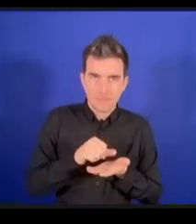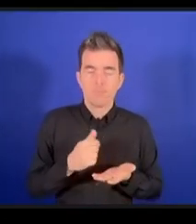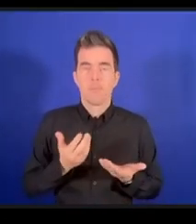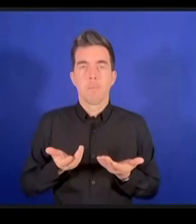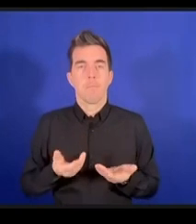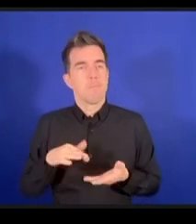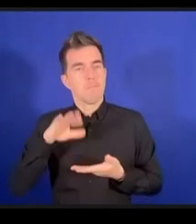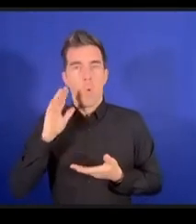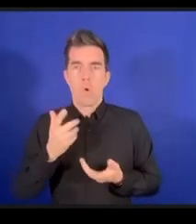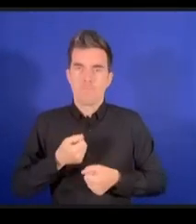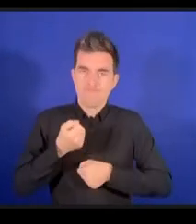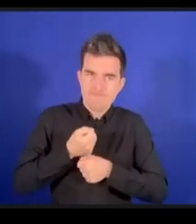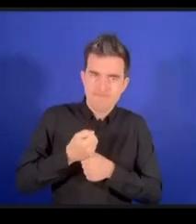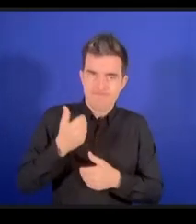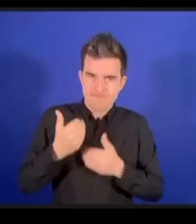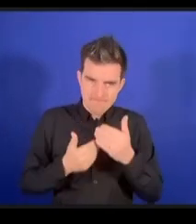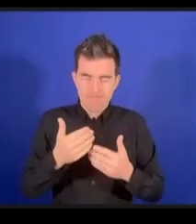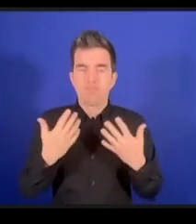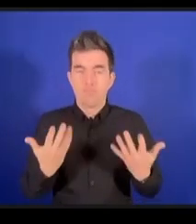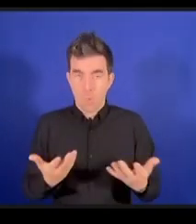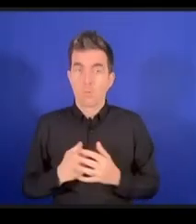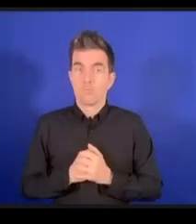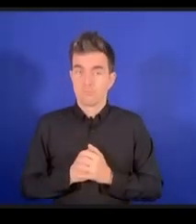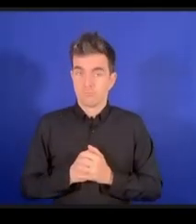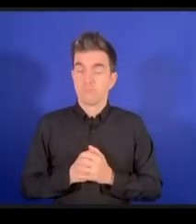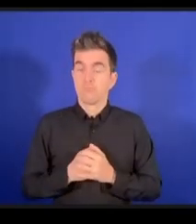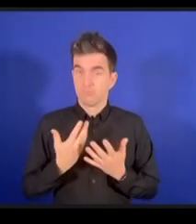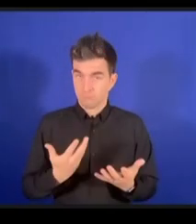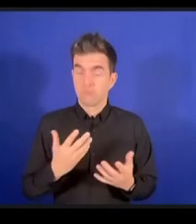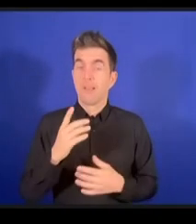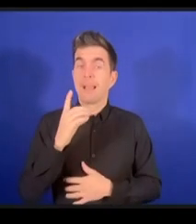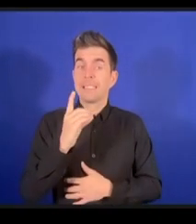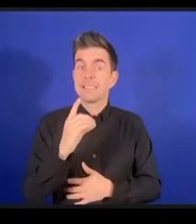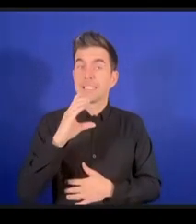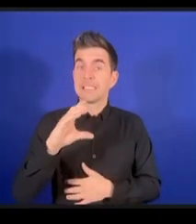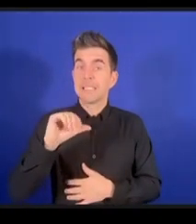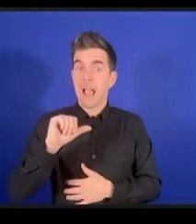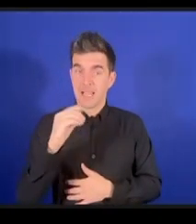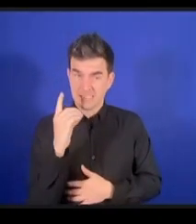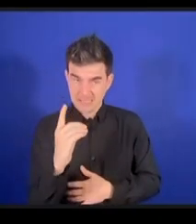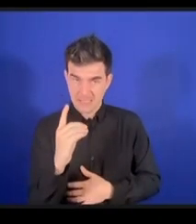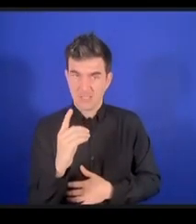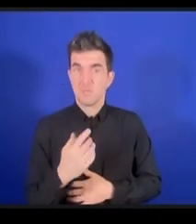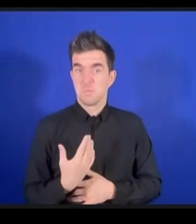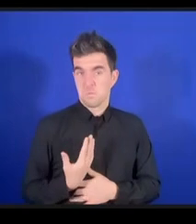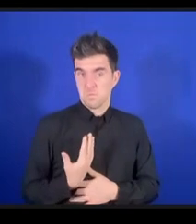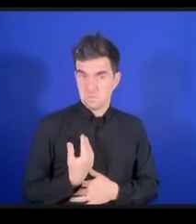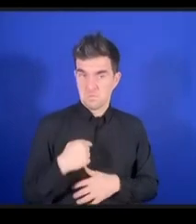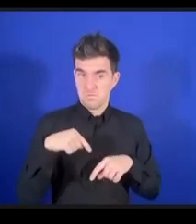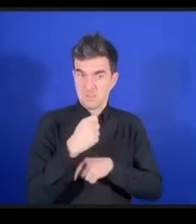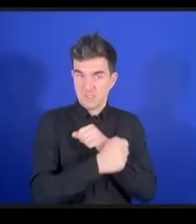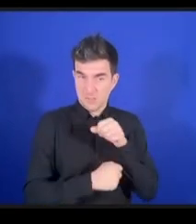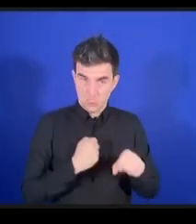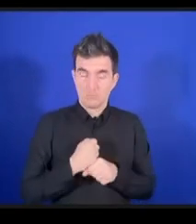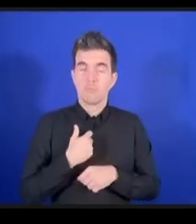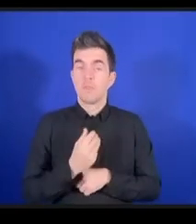trois personnes, chercheurs de différentes régions d'Afrique, d'Asie-Pacifique et d'Europe,